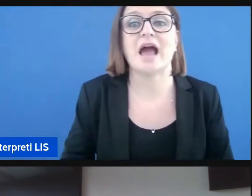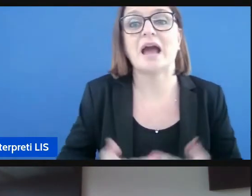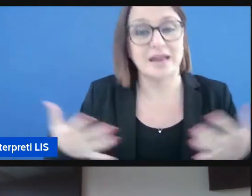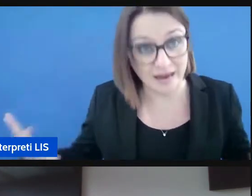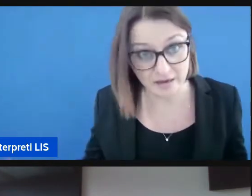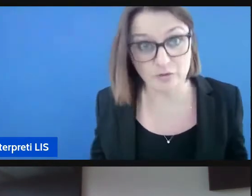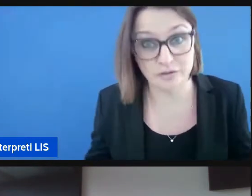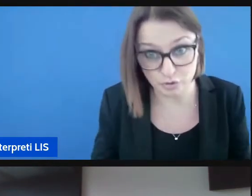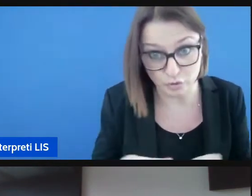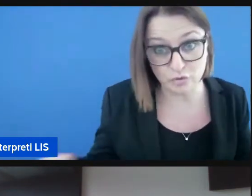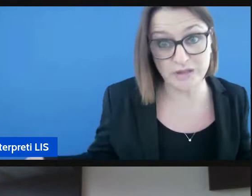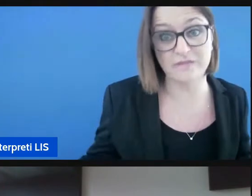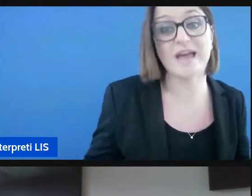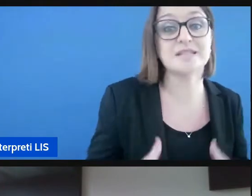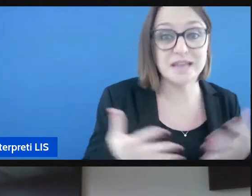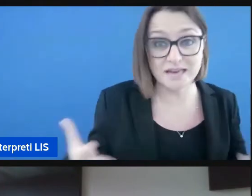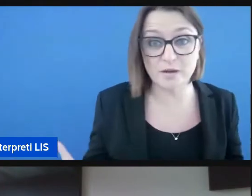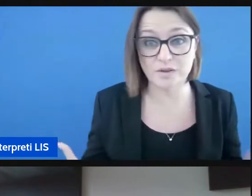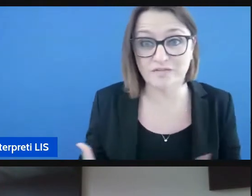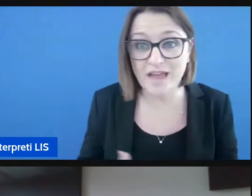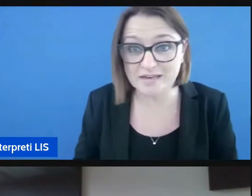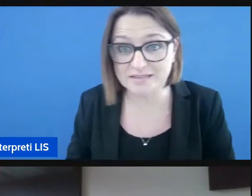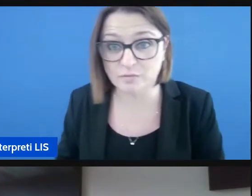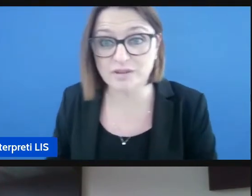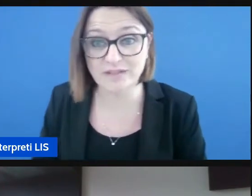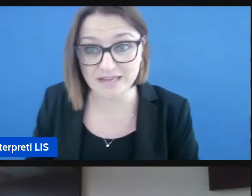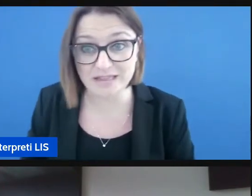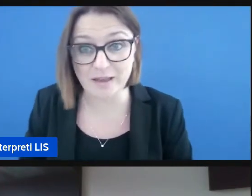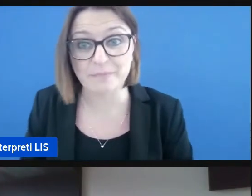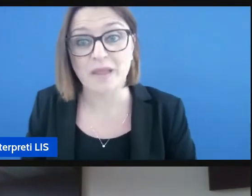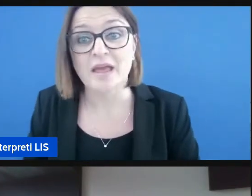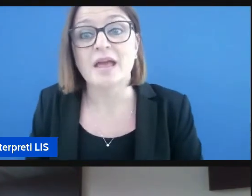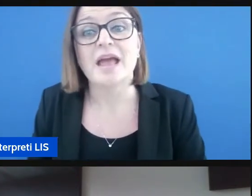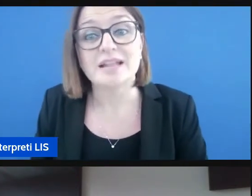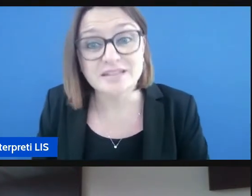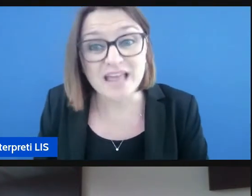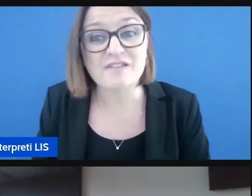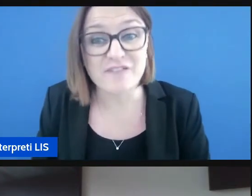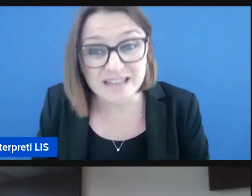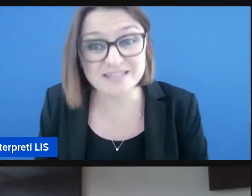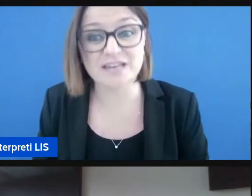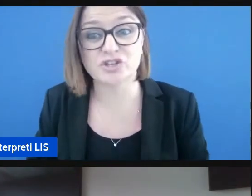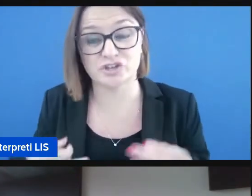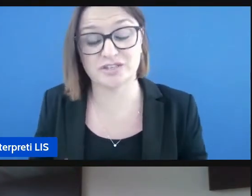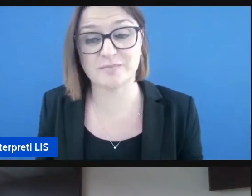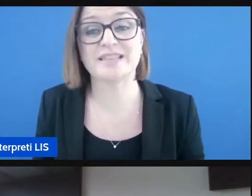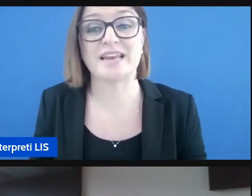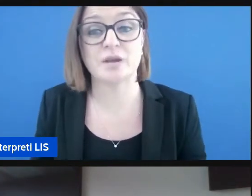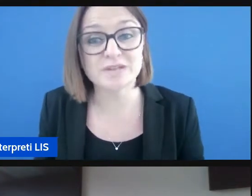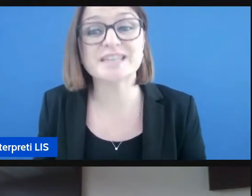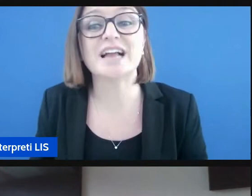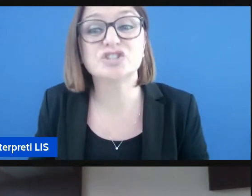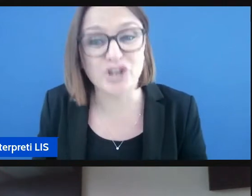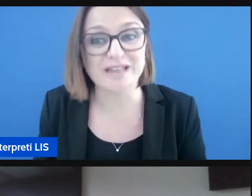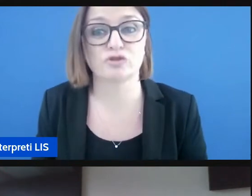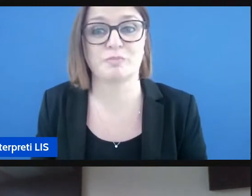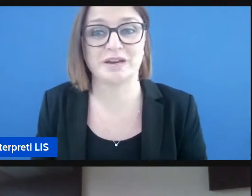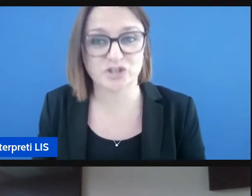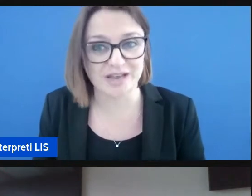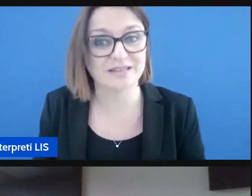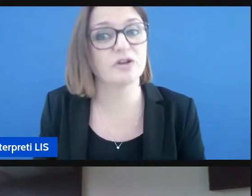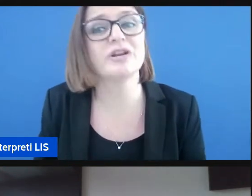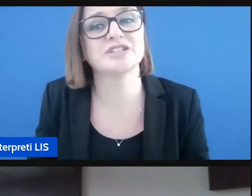anche con strutture diverse in lingue diverse quindi vedete deve esserci accessibilità linguistica al